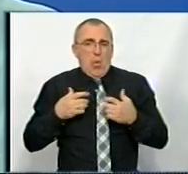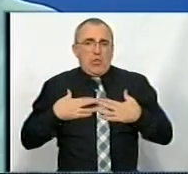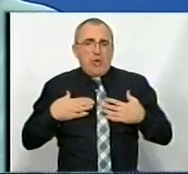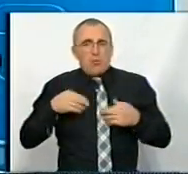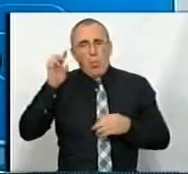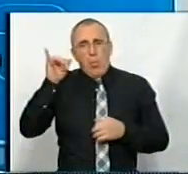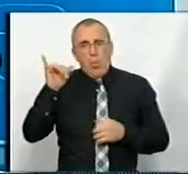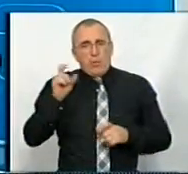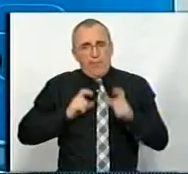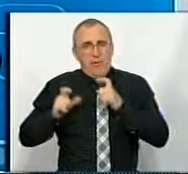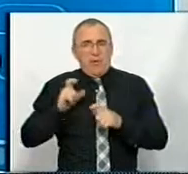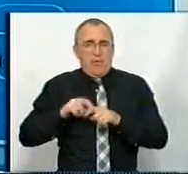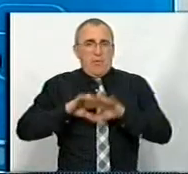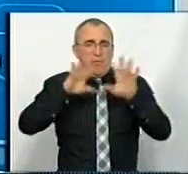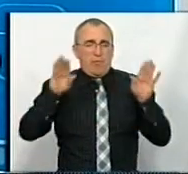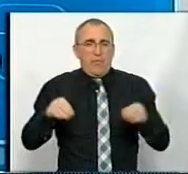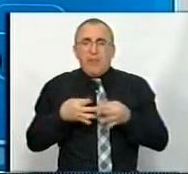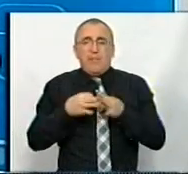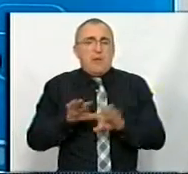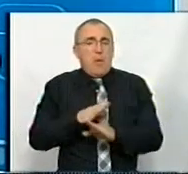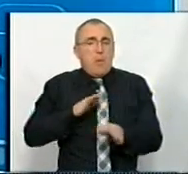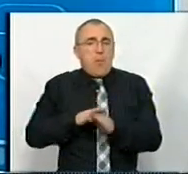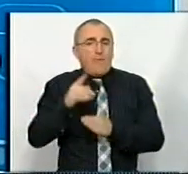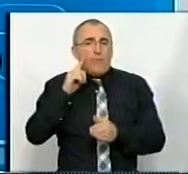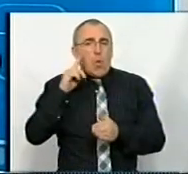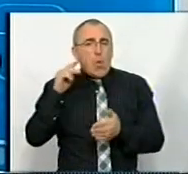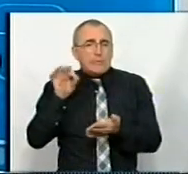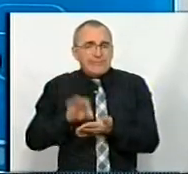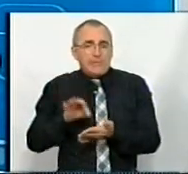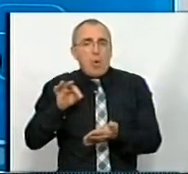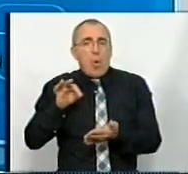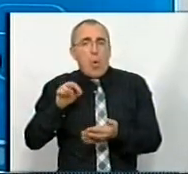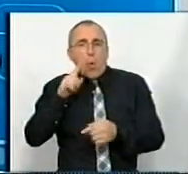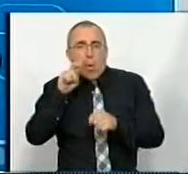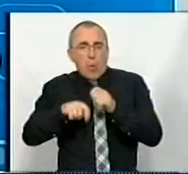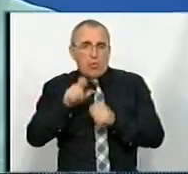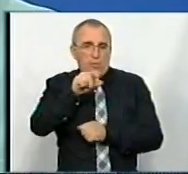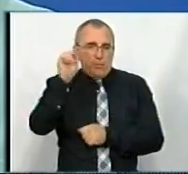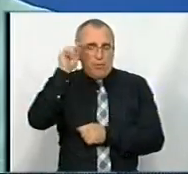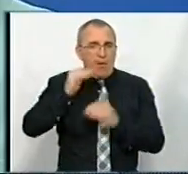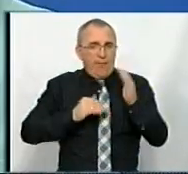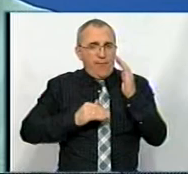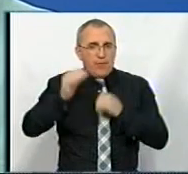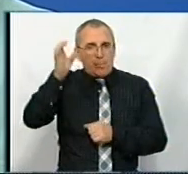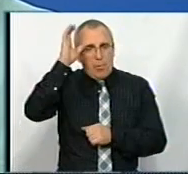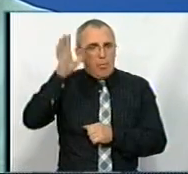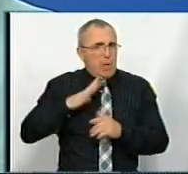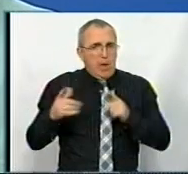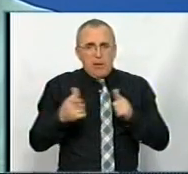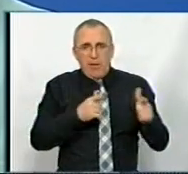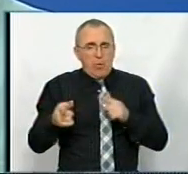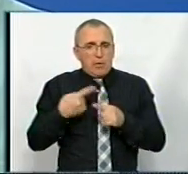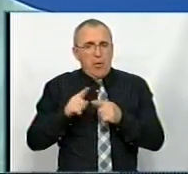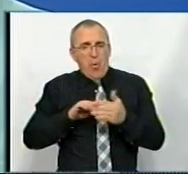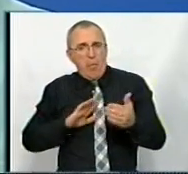взагалі, про те, що є в Україні, вона не дозволяє повноцінно контролювати студентів. Вища освіта загалом була не готова до такого повороту